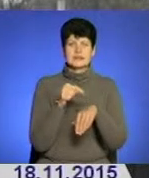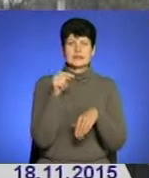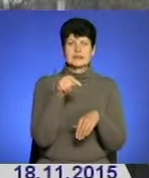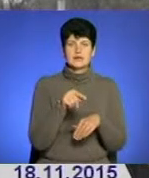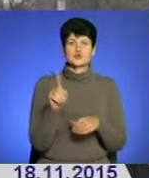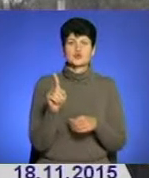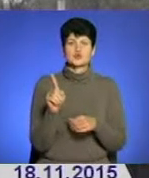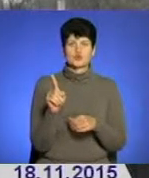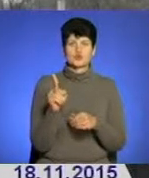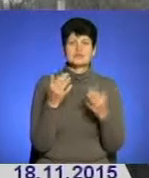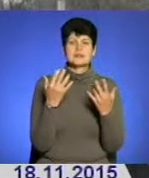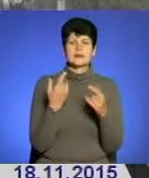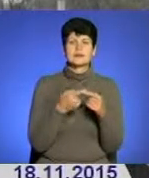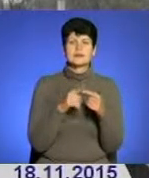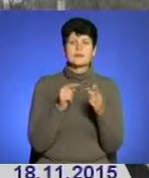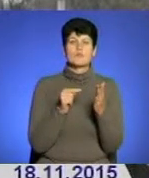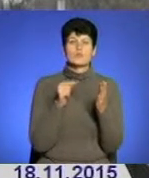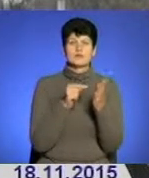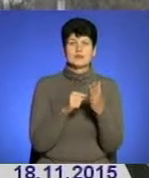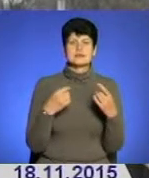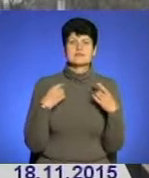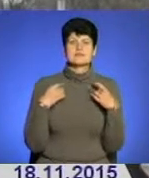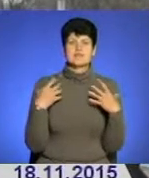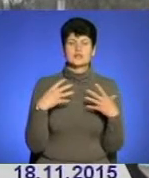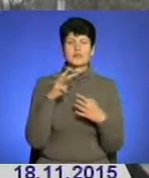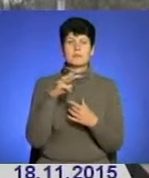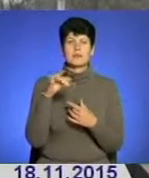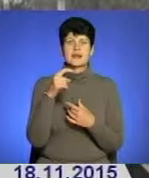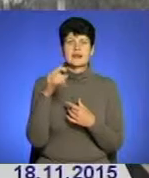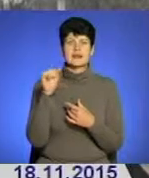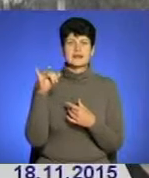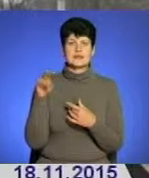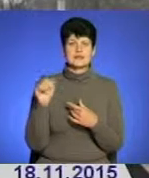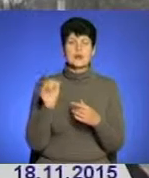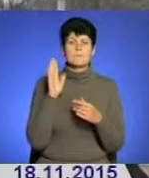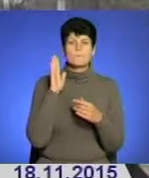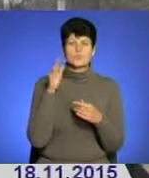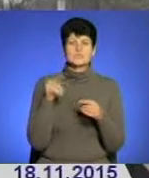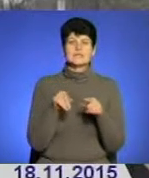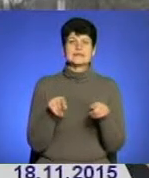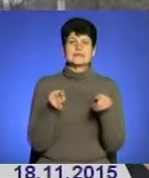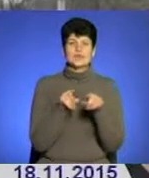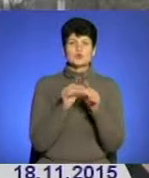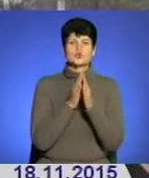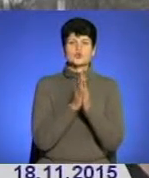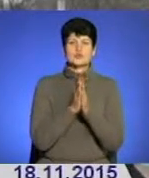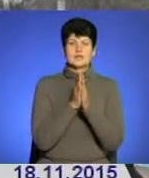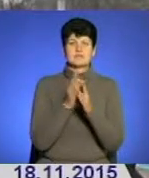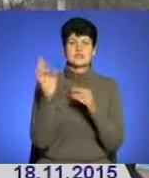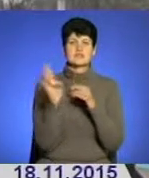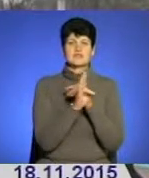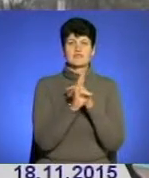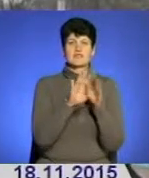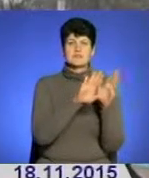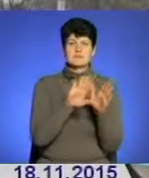оскільки це припадає на свято Михаїла, буде, також будуть молебні в церквах, відповідно, після